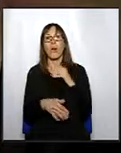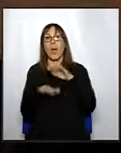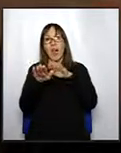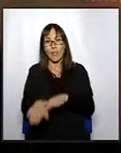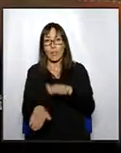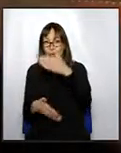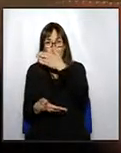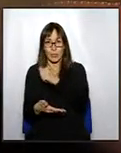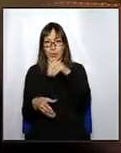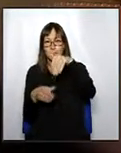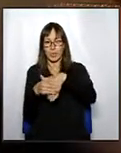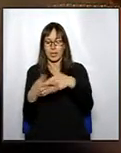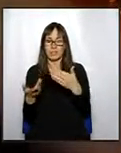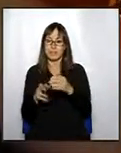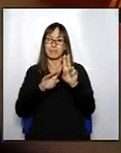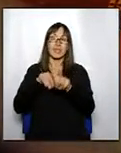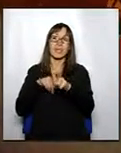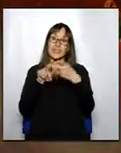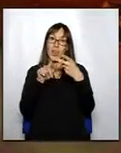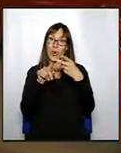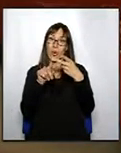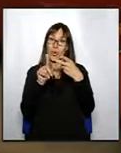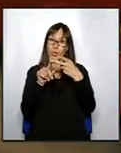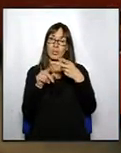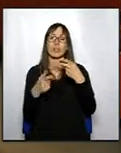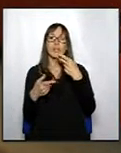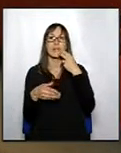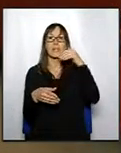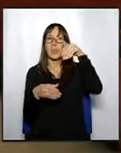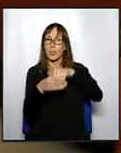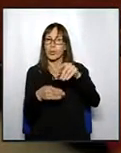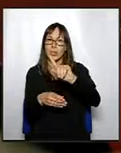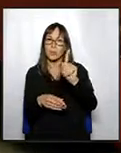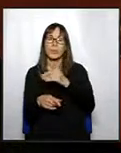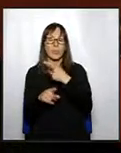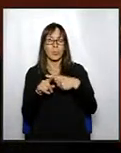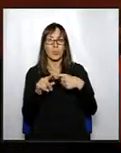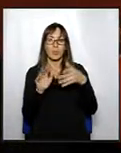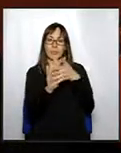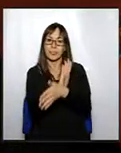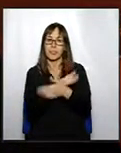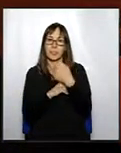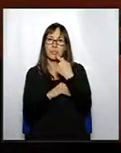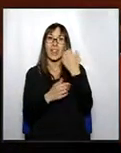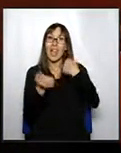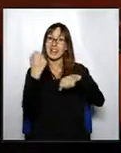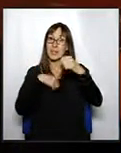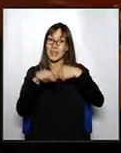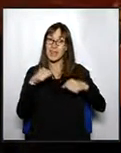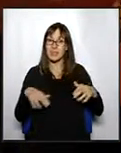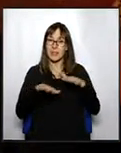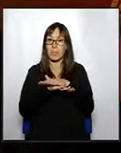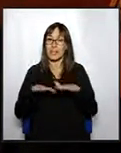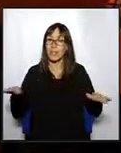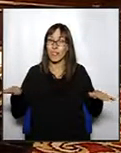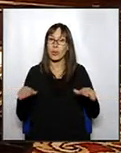a favor. I llavors, un dels altres motius, hem intentat buscar veure ja més o menys quines activitats tenia aquesta plataforma mai més i